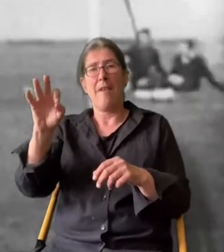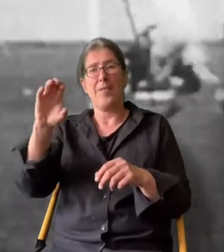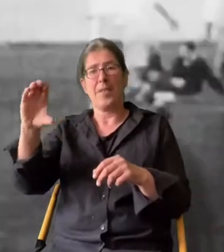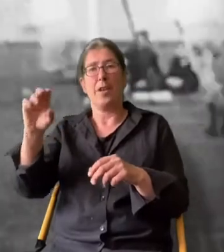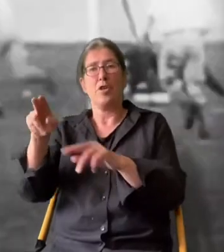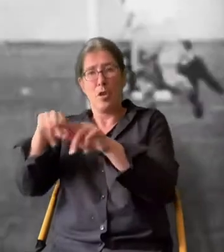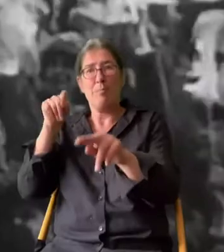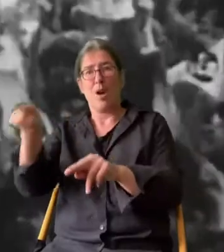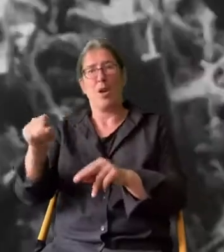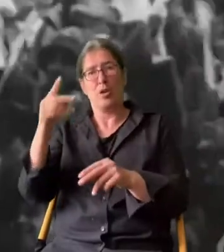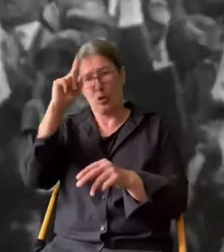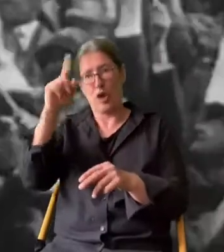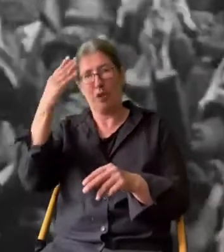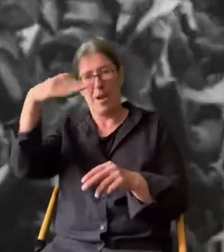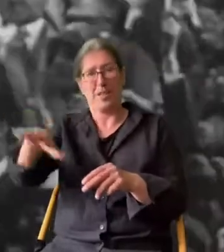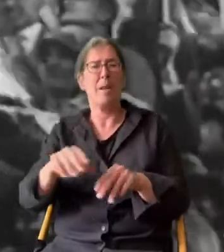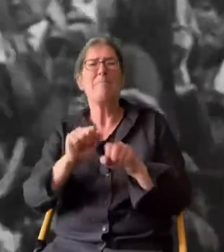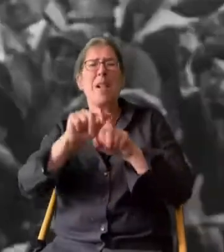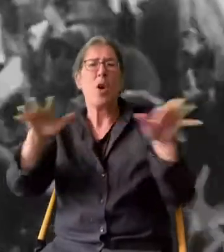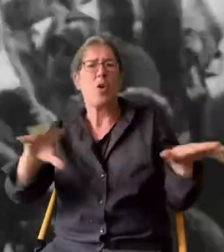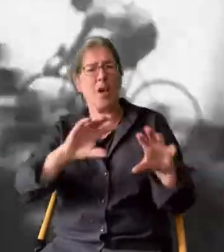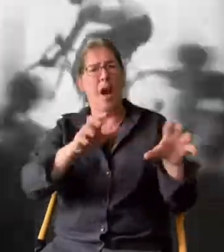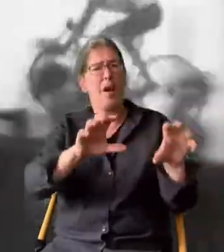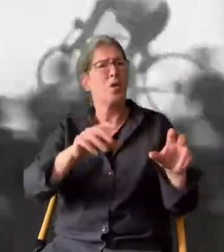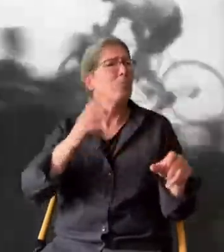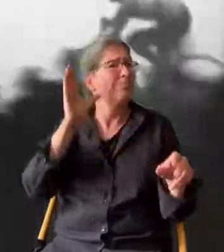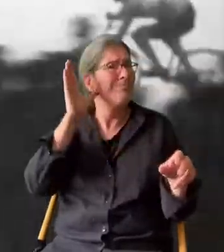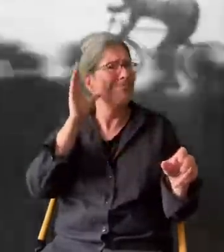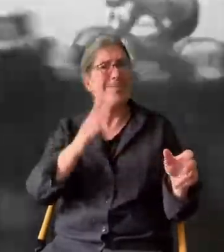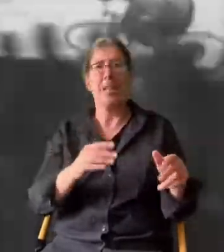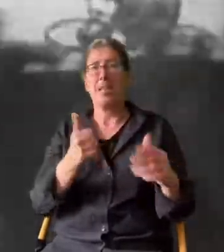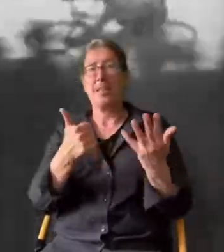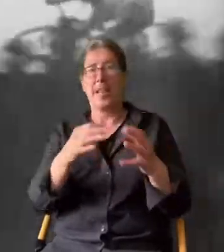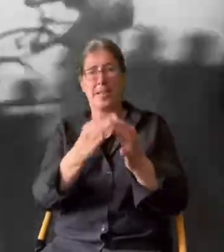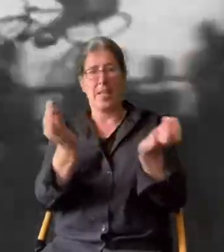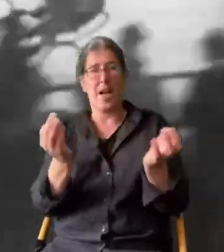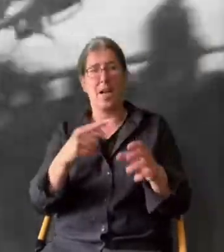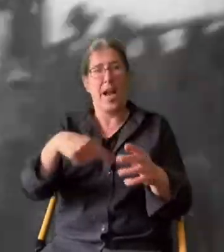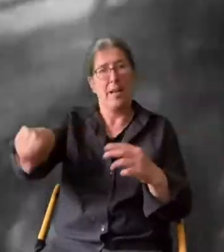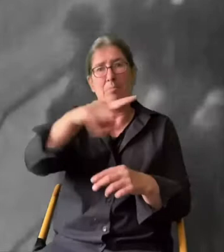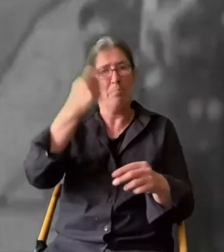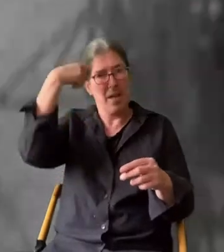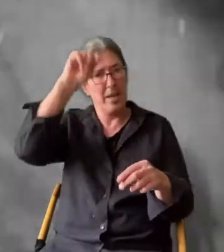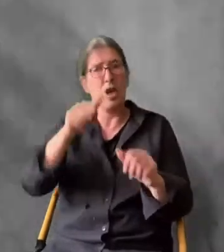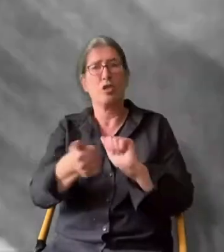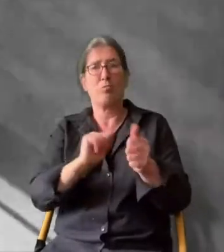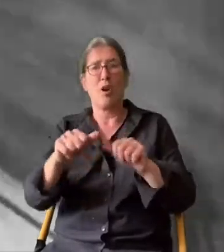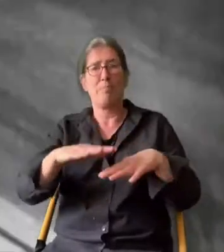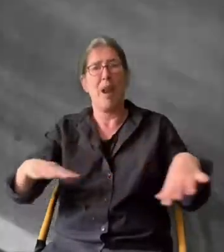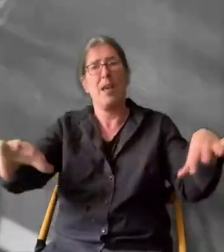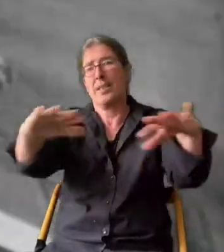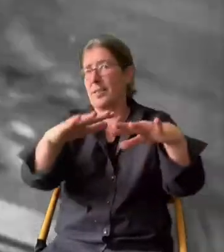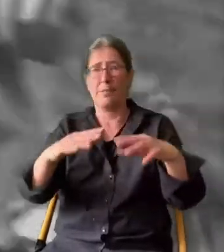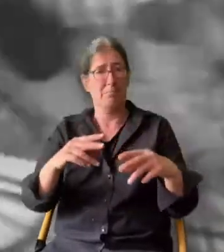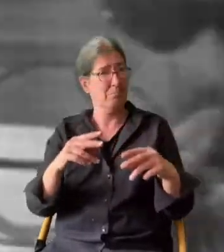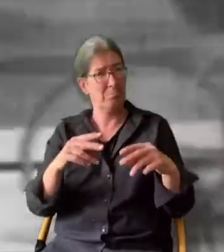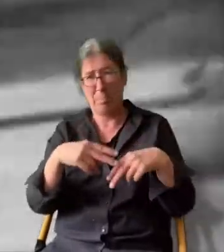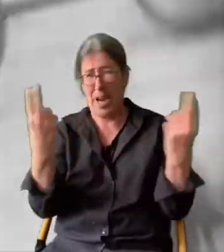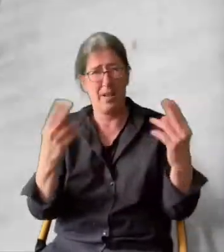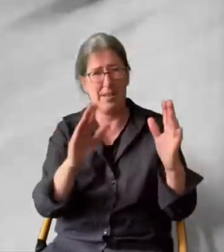deutscher Meister und Millionen hören am Radio zu. Die Sechs-Tage-Rennen im Berliner Sportpalast sind legendär.